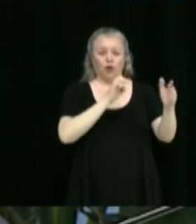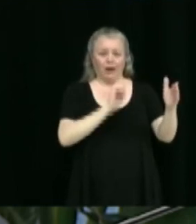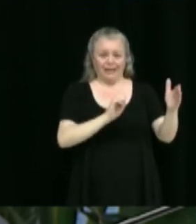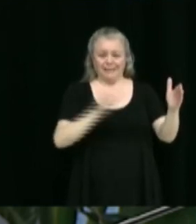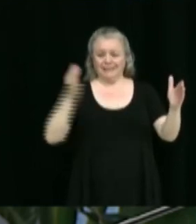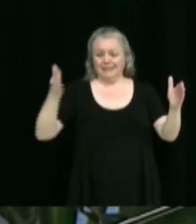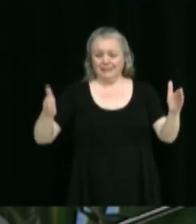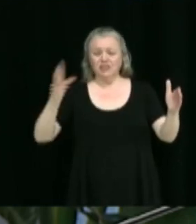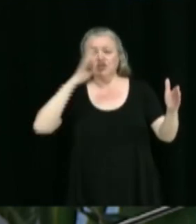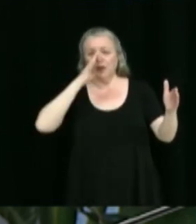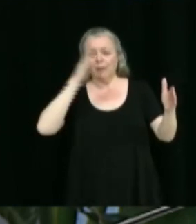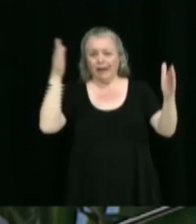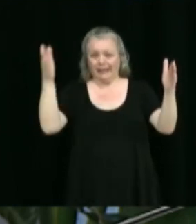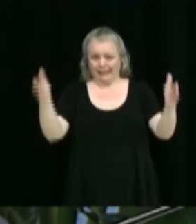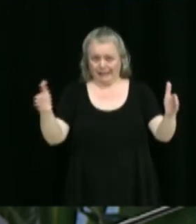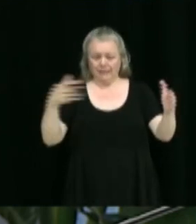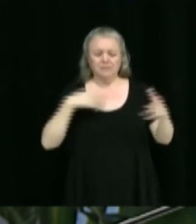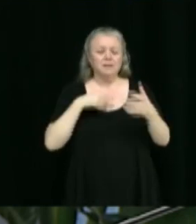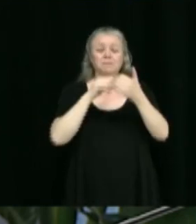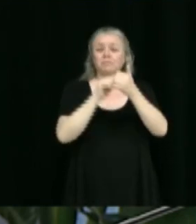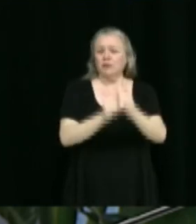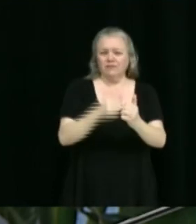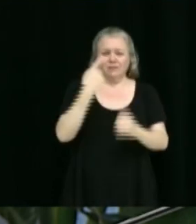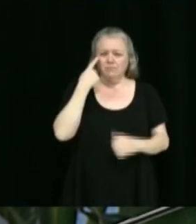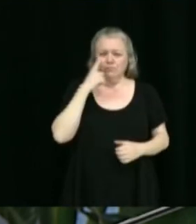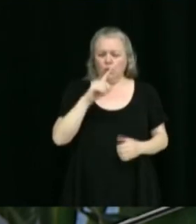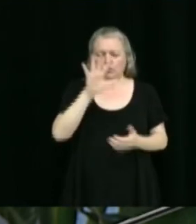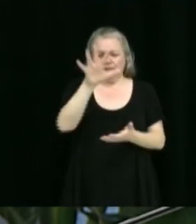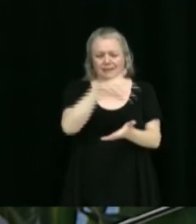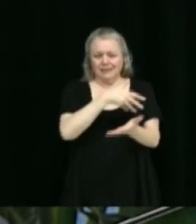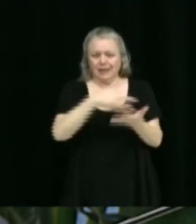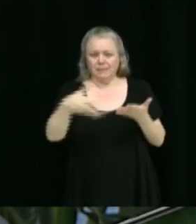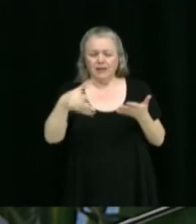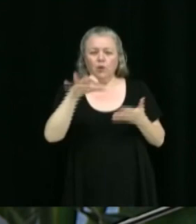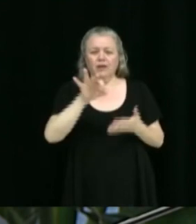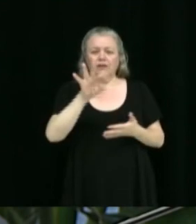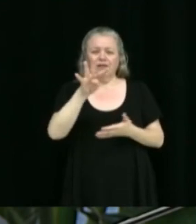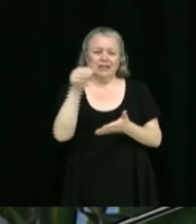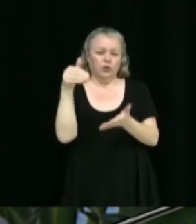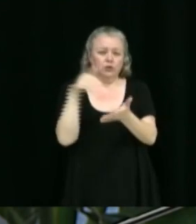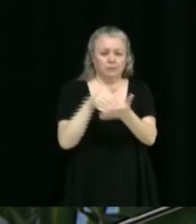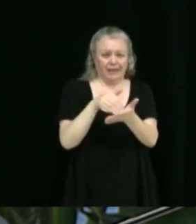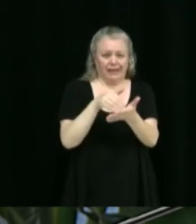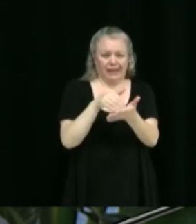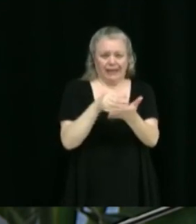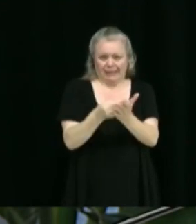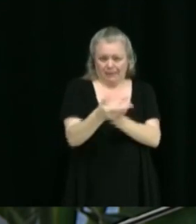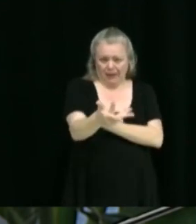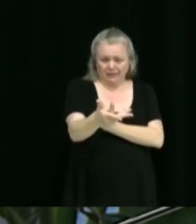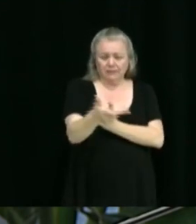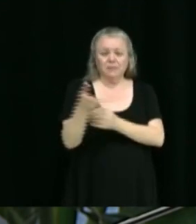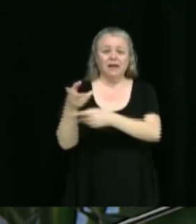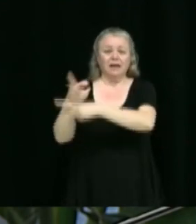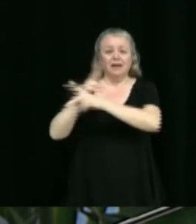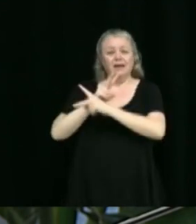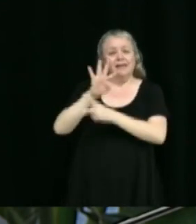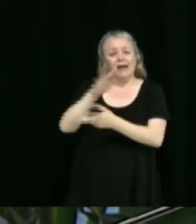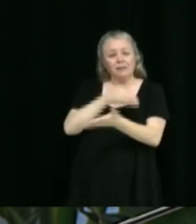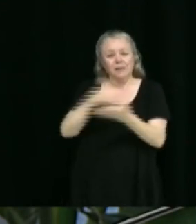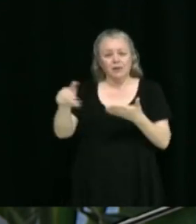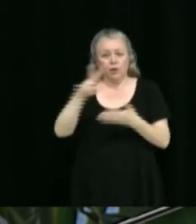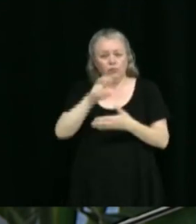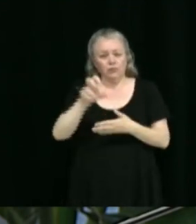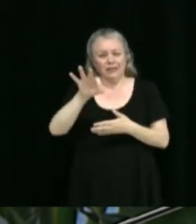Et la modification vise à décréter une dépense de 5,94 et un emprunt de 4,293 millions